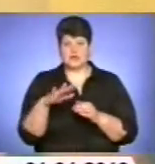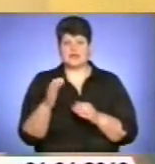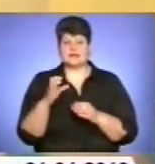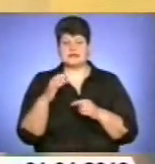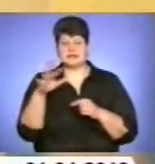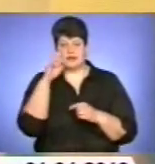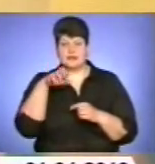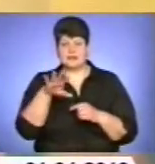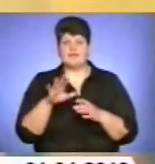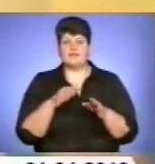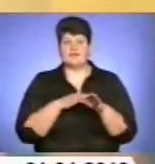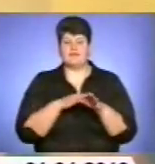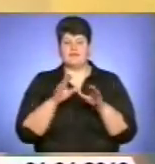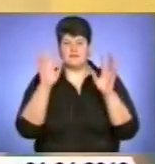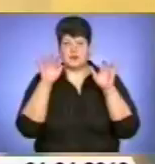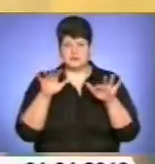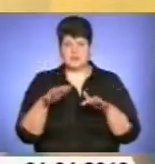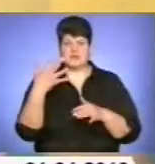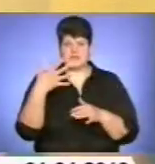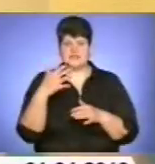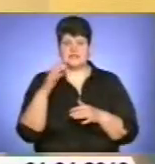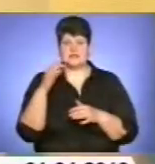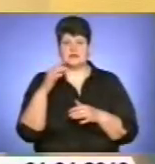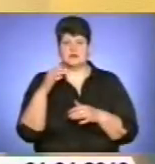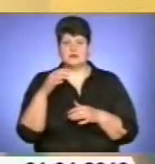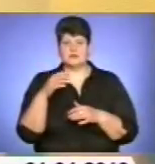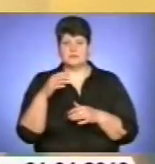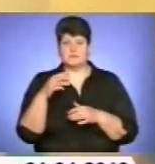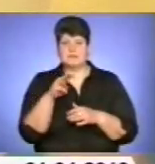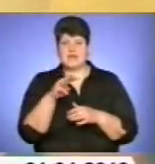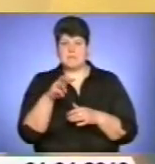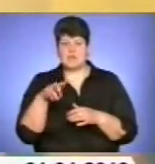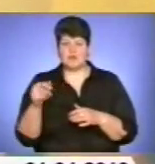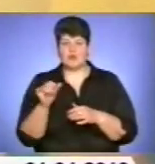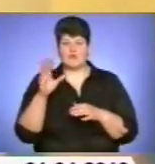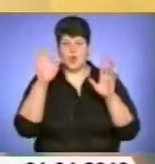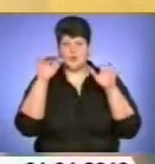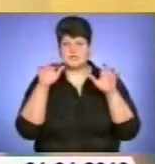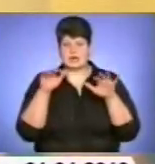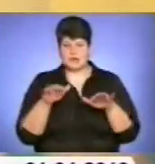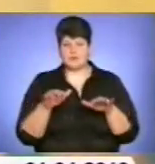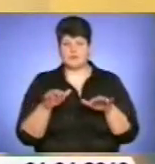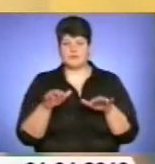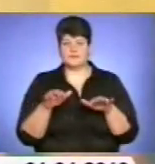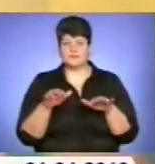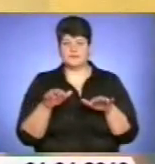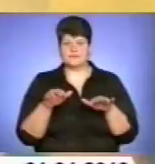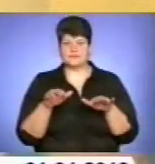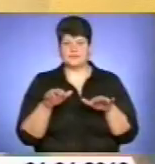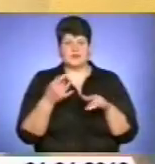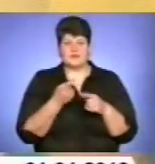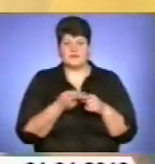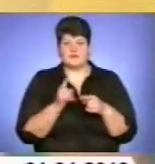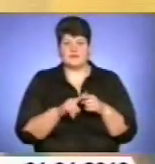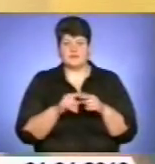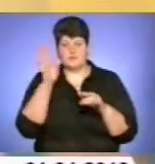50 до 80 міліметрів осадків, зараз палаткова оброза.